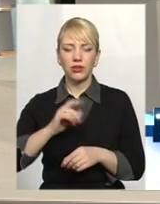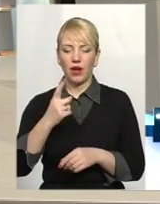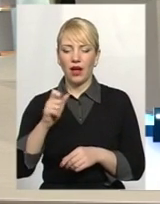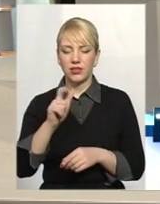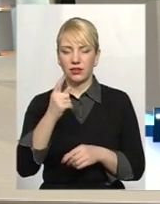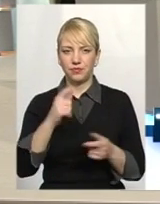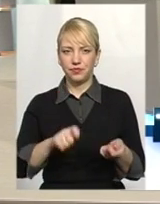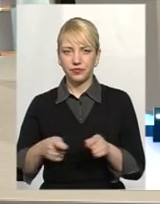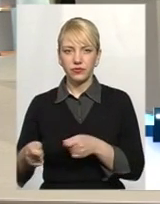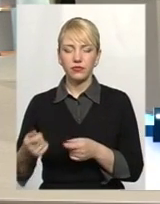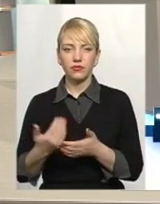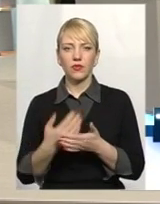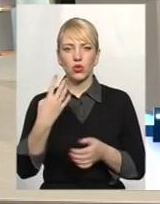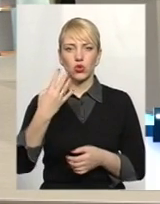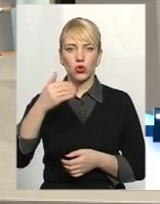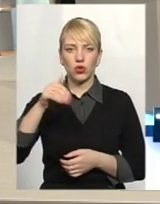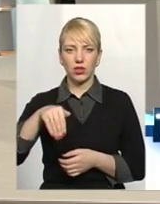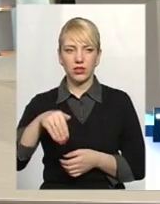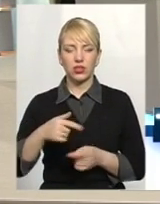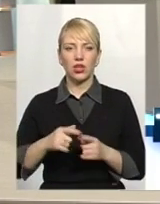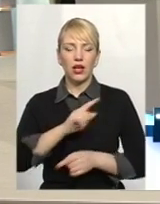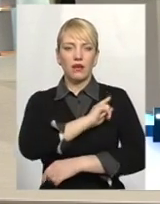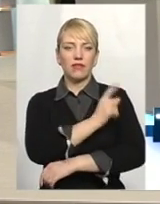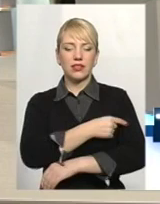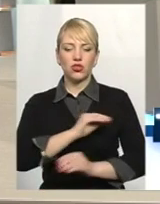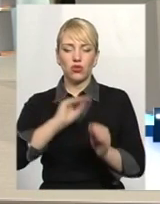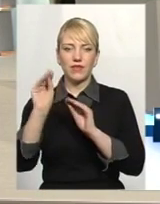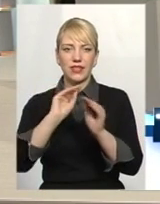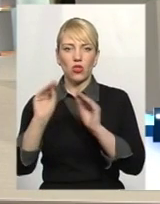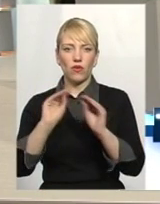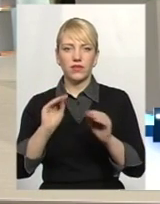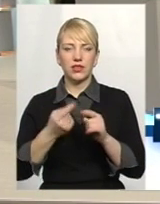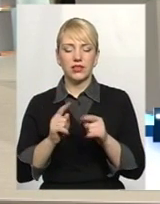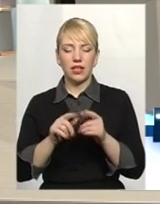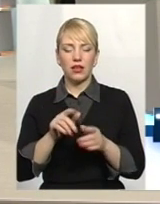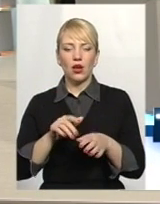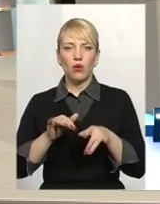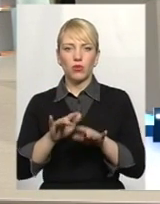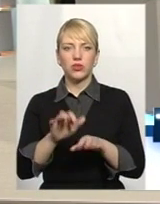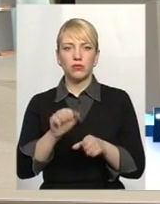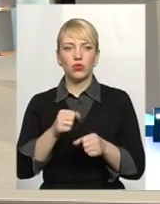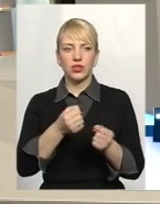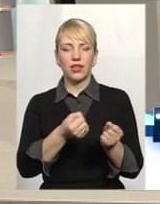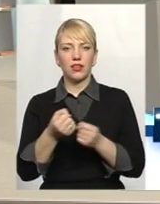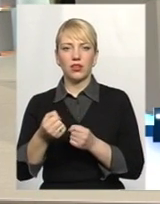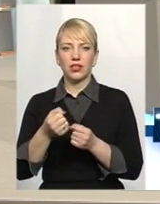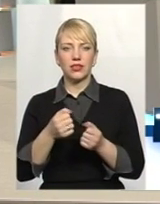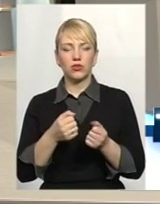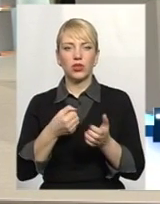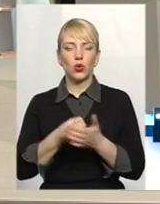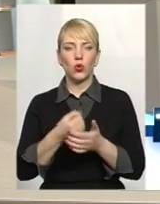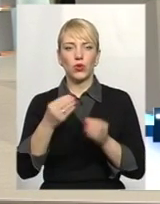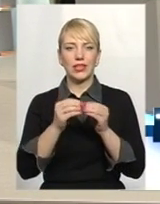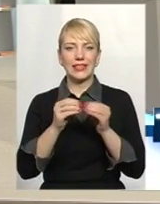плитою порядка 40 тисяч. Тобто, фізично встановити цей процес може затягнутися до 10 років. Тоді,